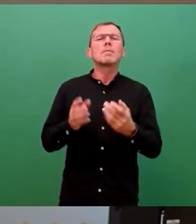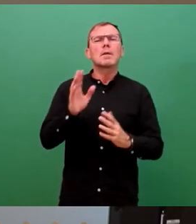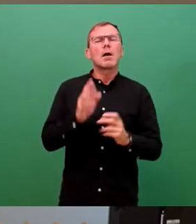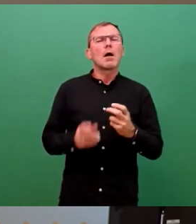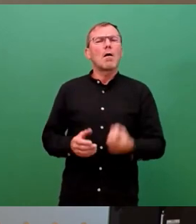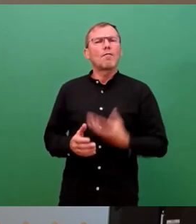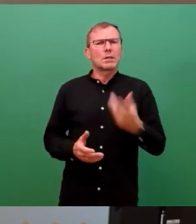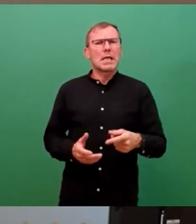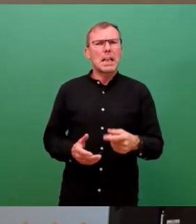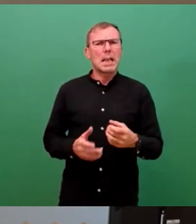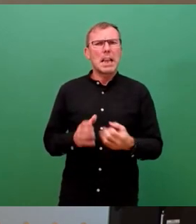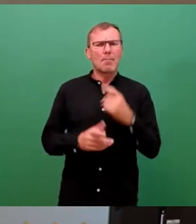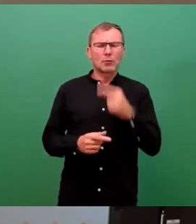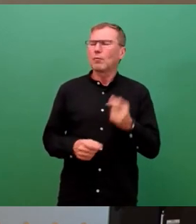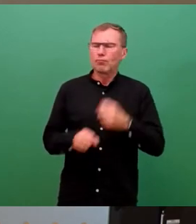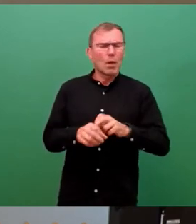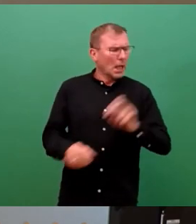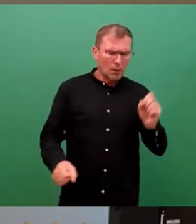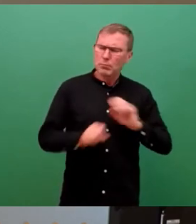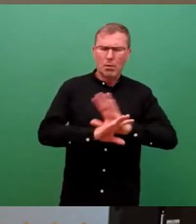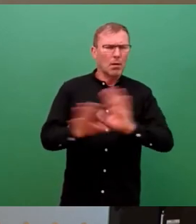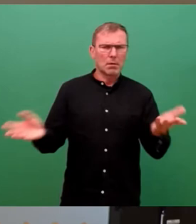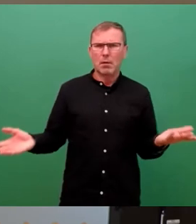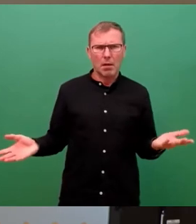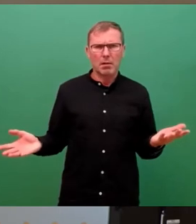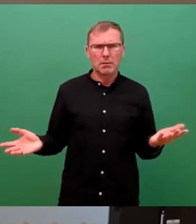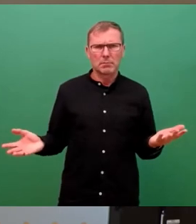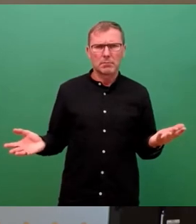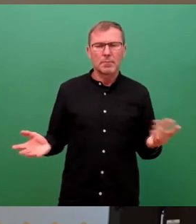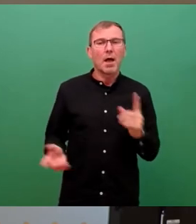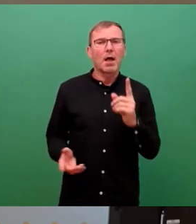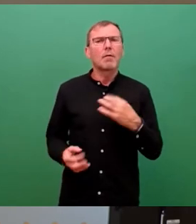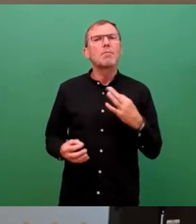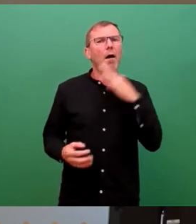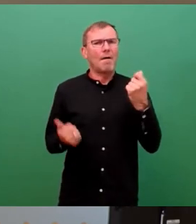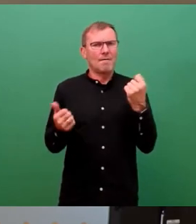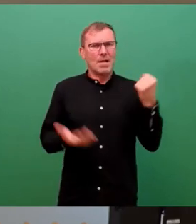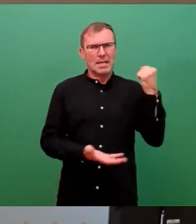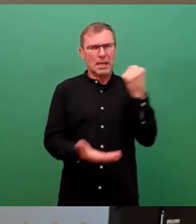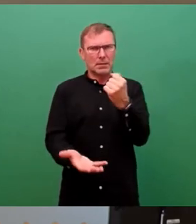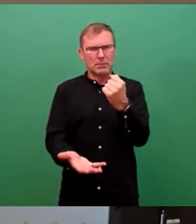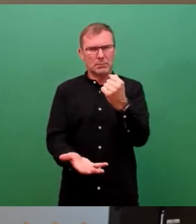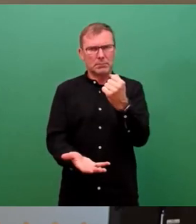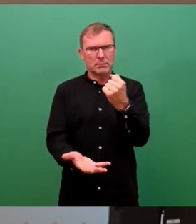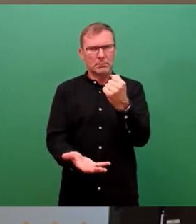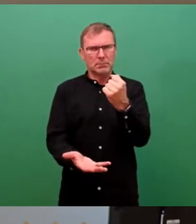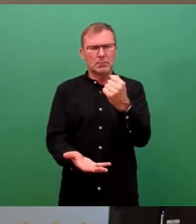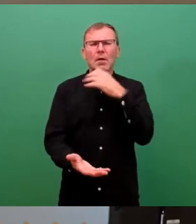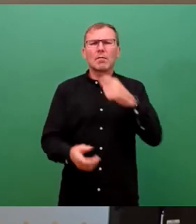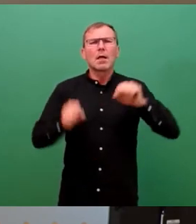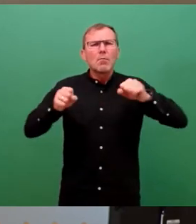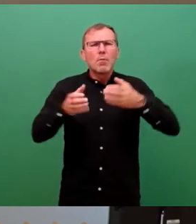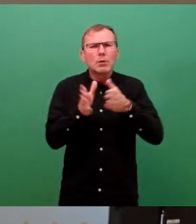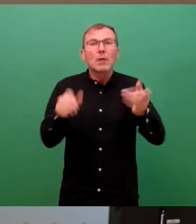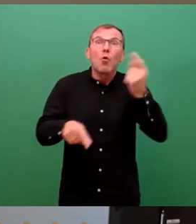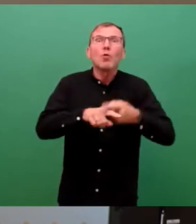uns wahrscheinlich mit vielen einig. Dafür bedarf es allerdings viel Geld, vieler Ressourcen und vor allen Dingen Zeit,